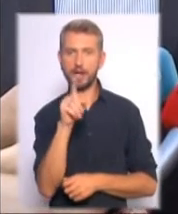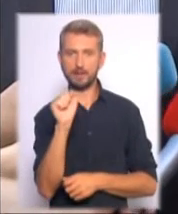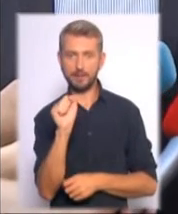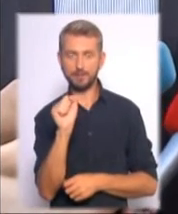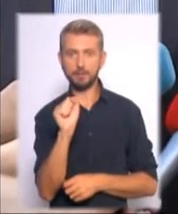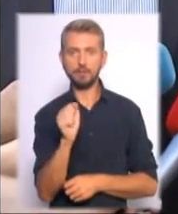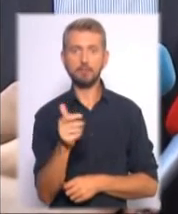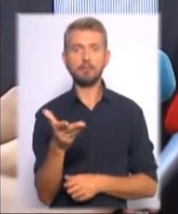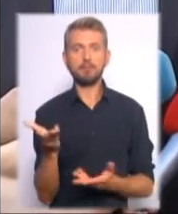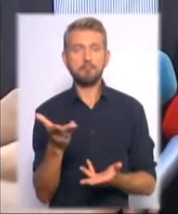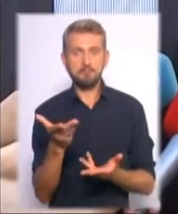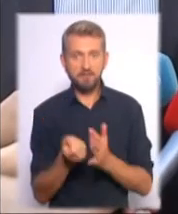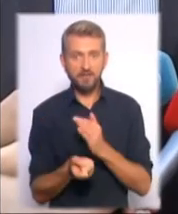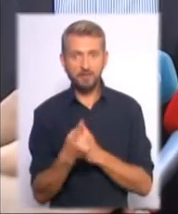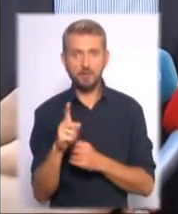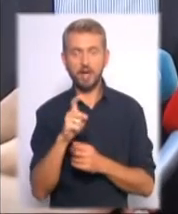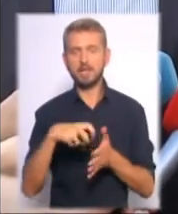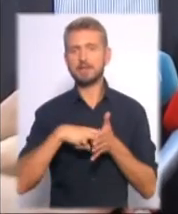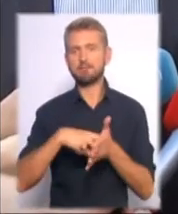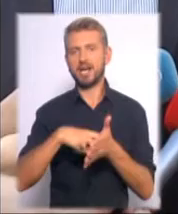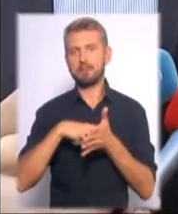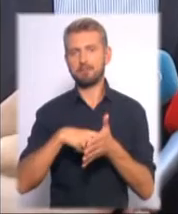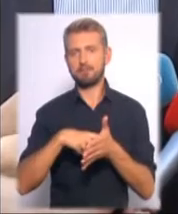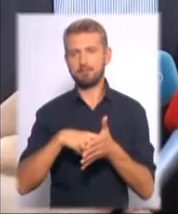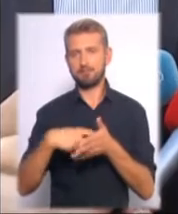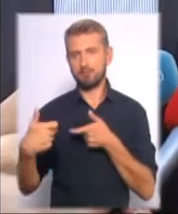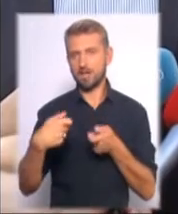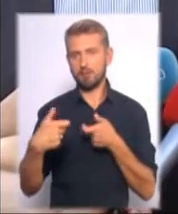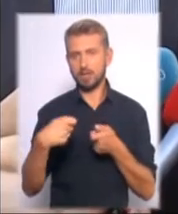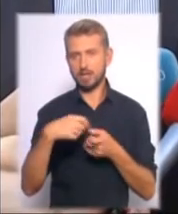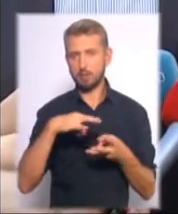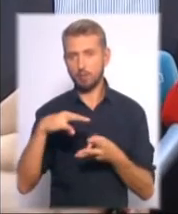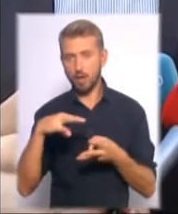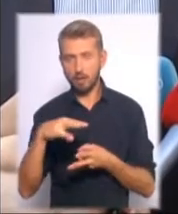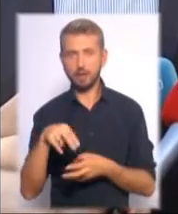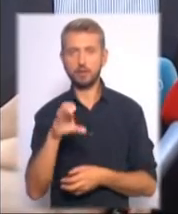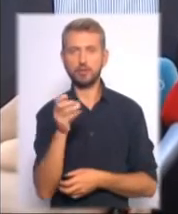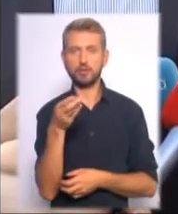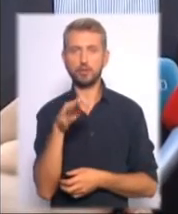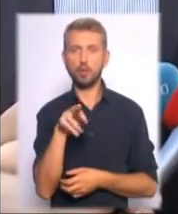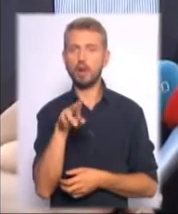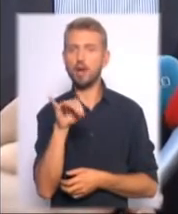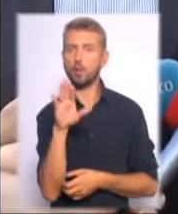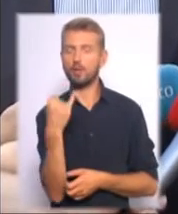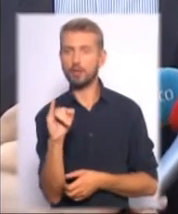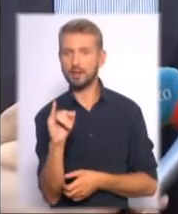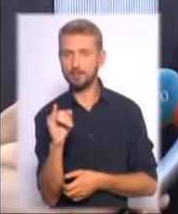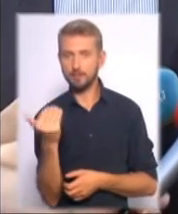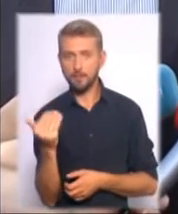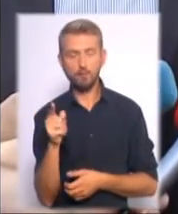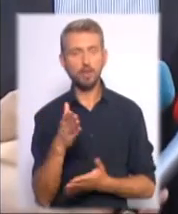випливають з переписки провокаторки і диверсантки Столярової, оскільки вони є